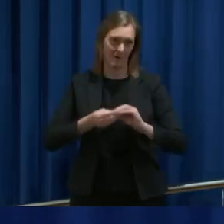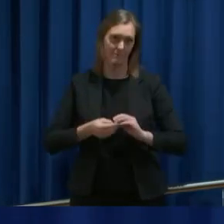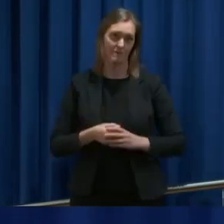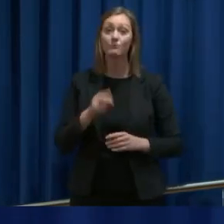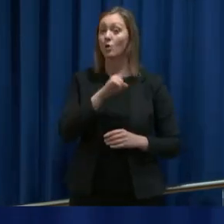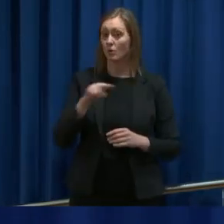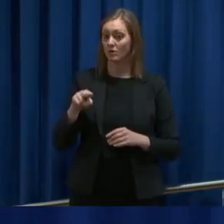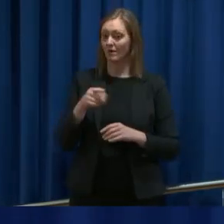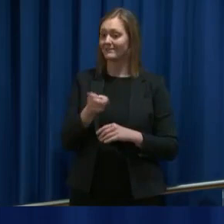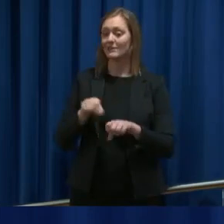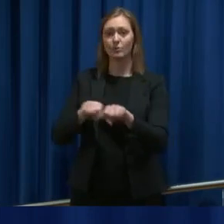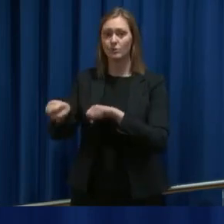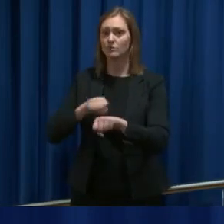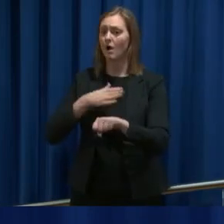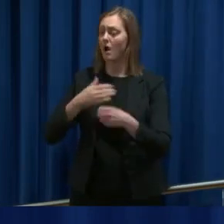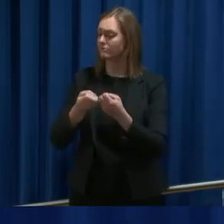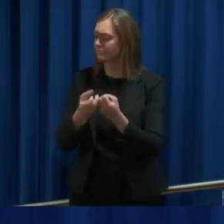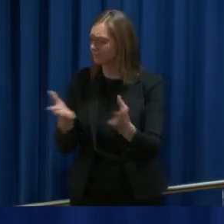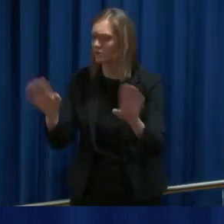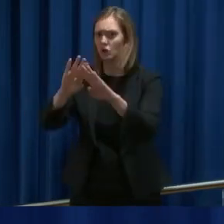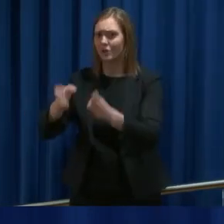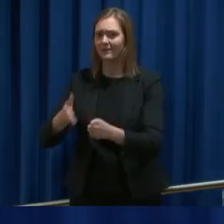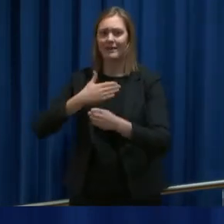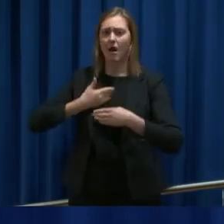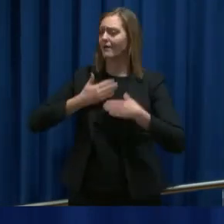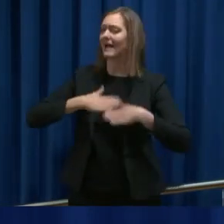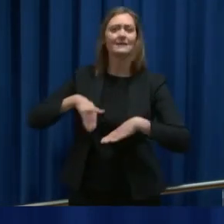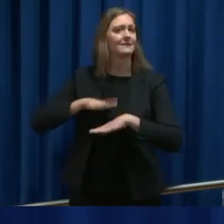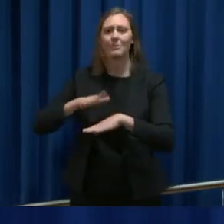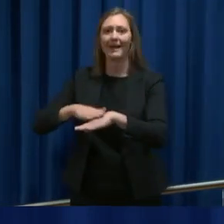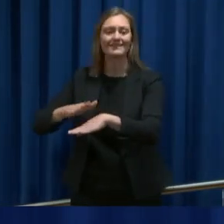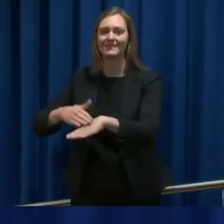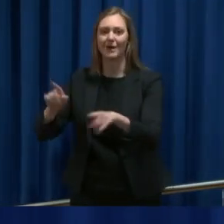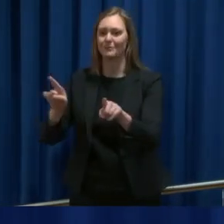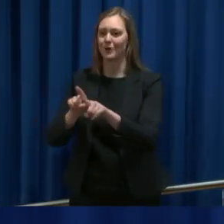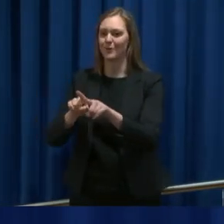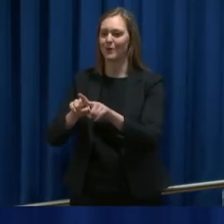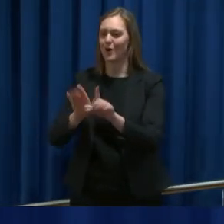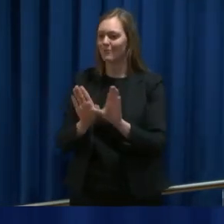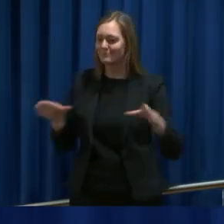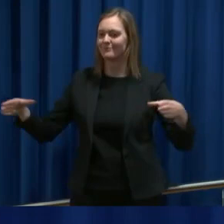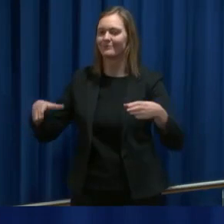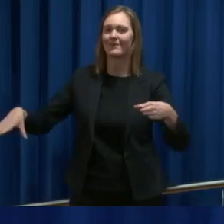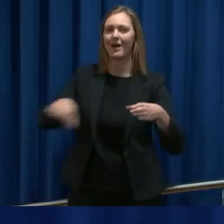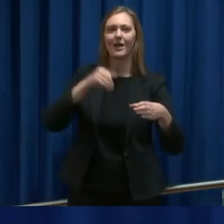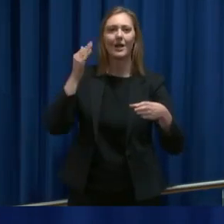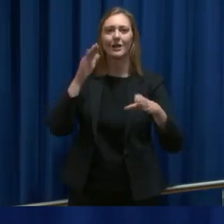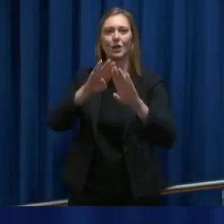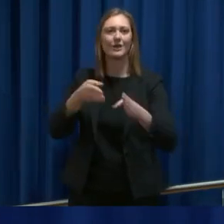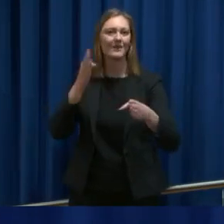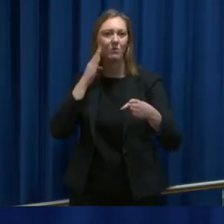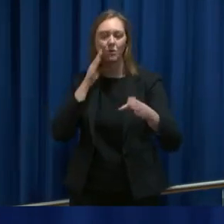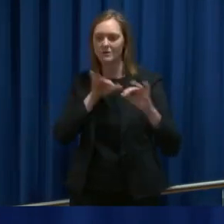de kommuner som har mange hytter har ikke en helseberedskap som tilsvarer alle hyttebeboende som er der i påsken. Og det er jo litt av